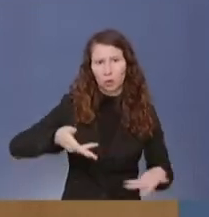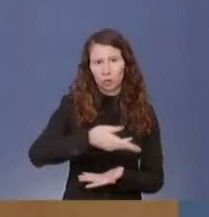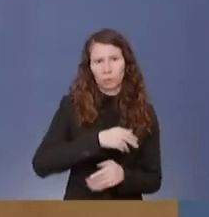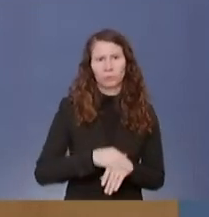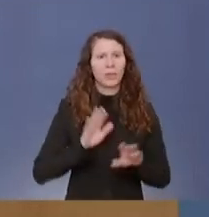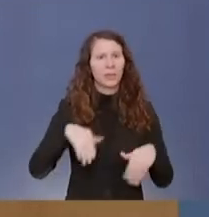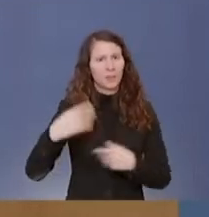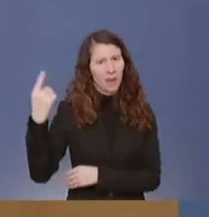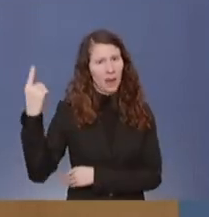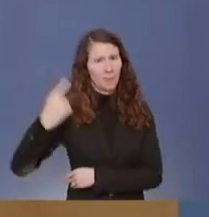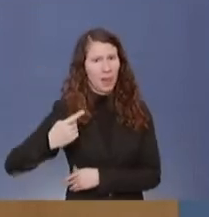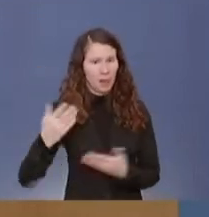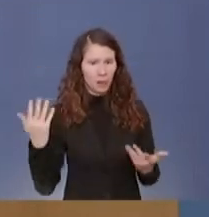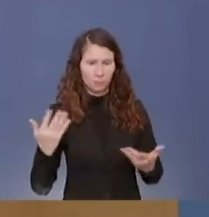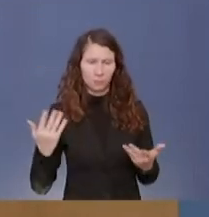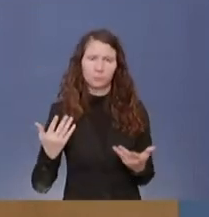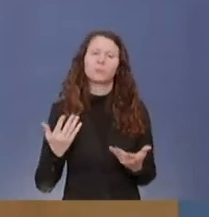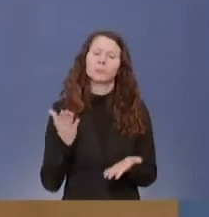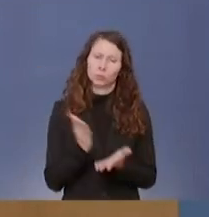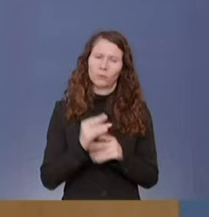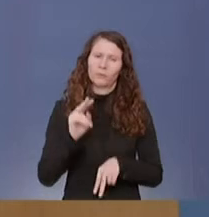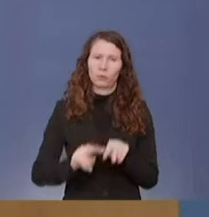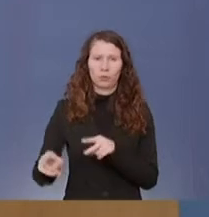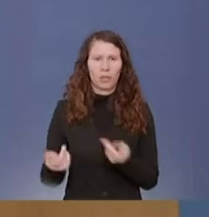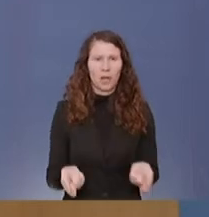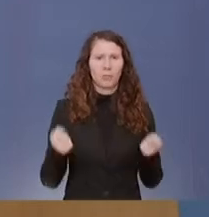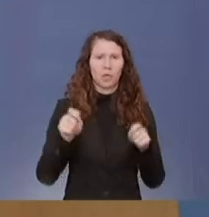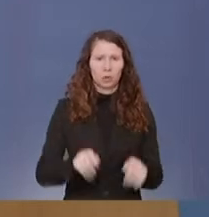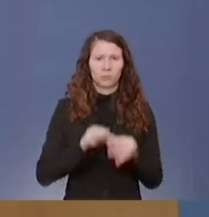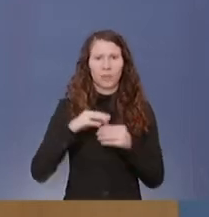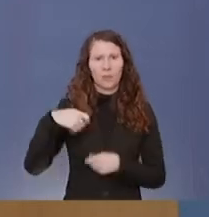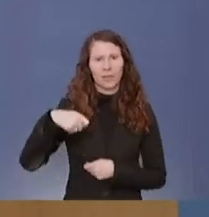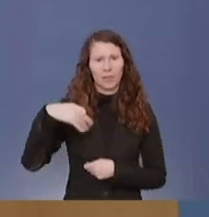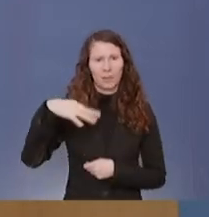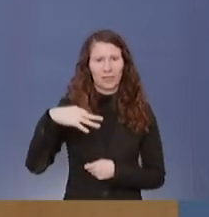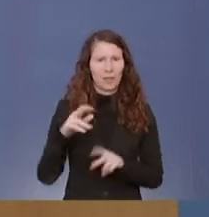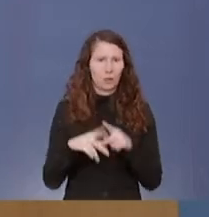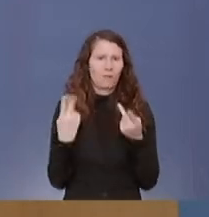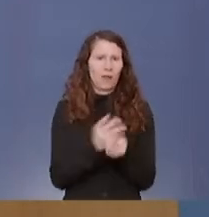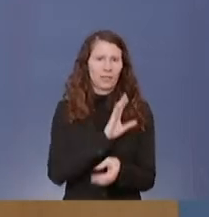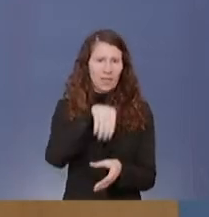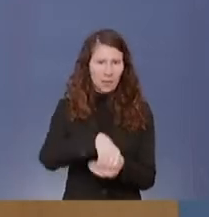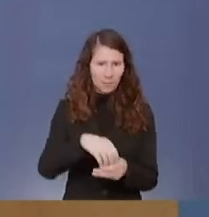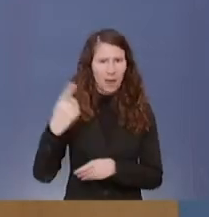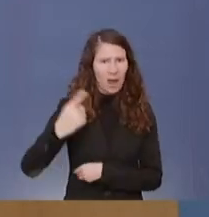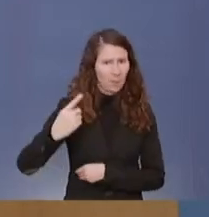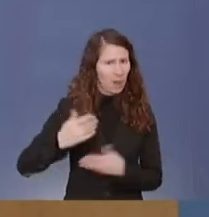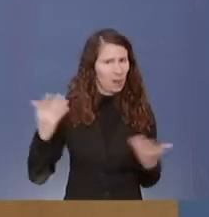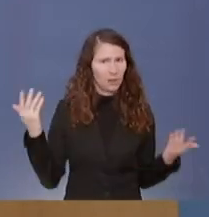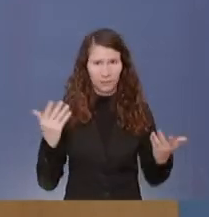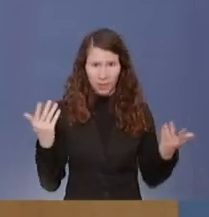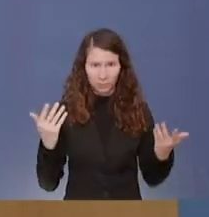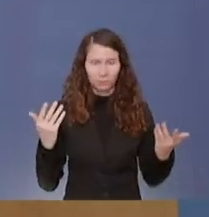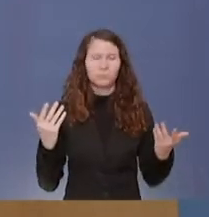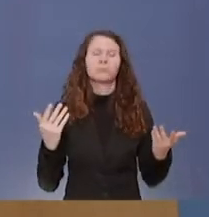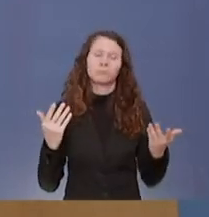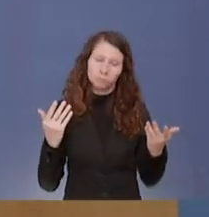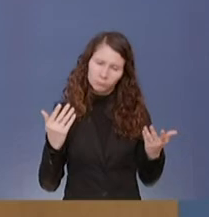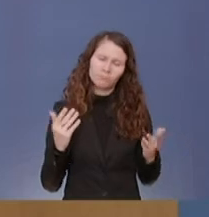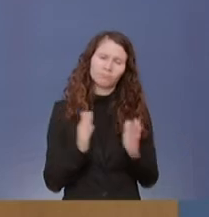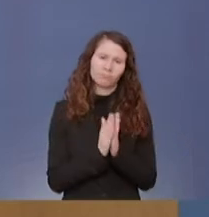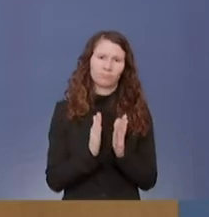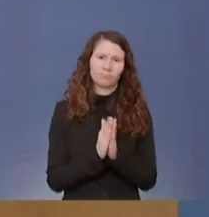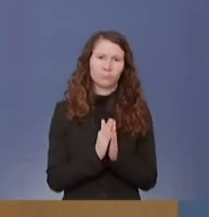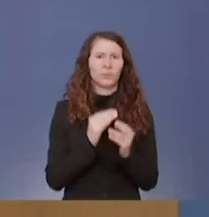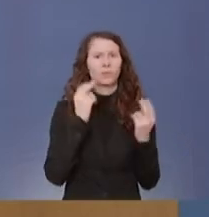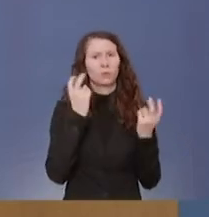Appell, der sich jetzt schon in verschiedenen Beschlüssen der Ministerpräsidentenkonferenzen beinhaltet, eben den Appell,